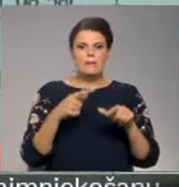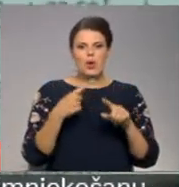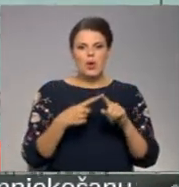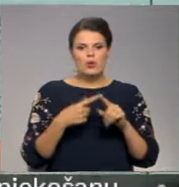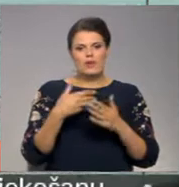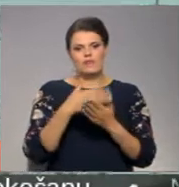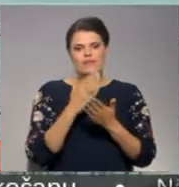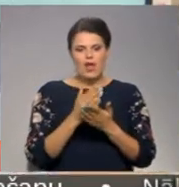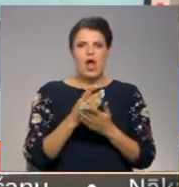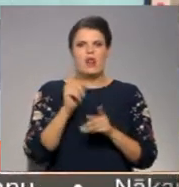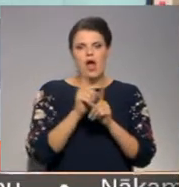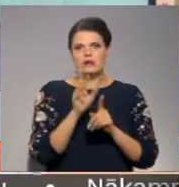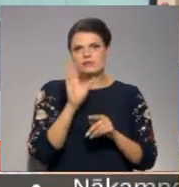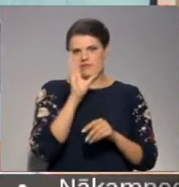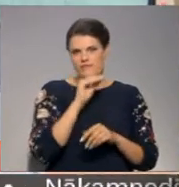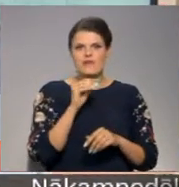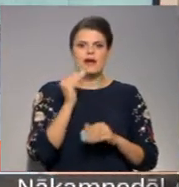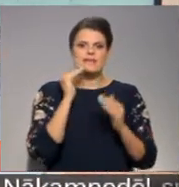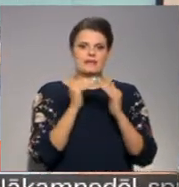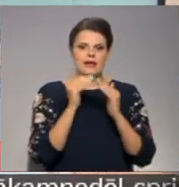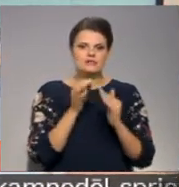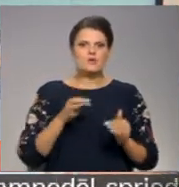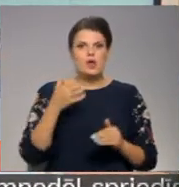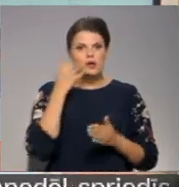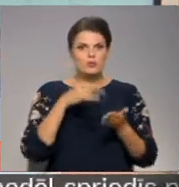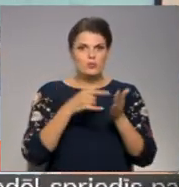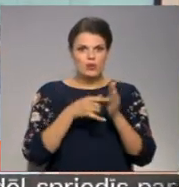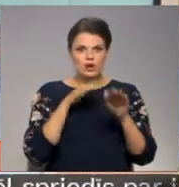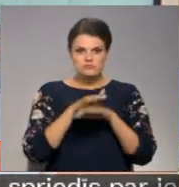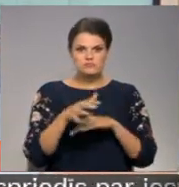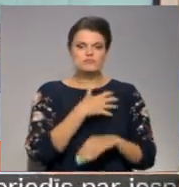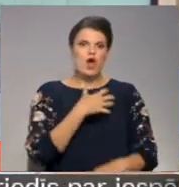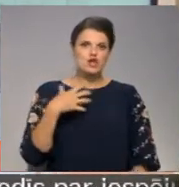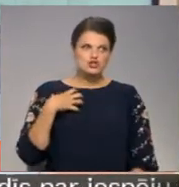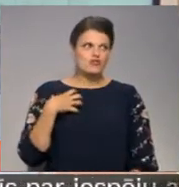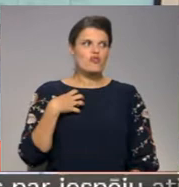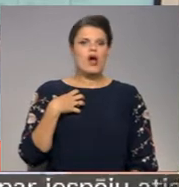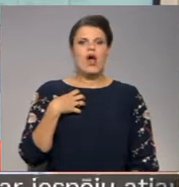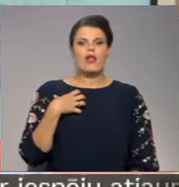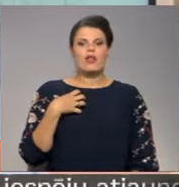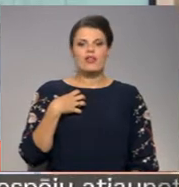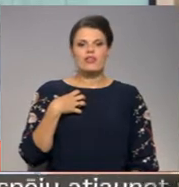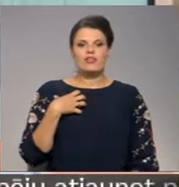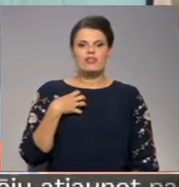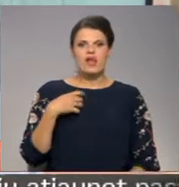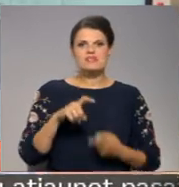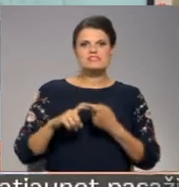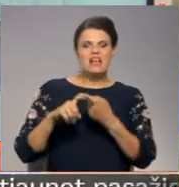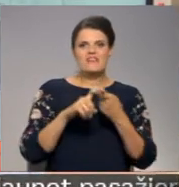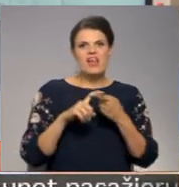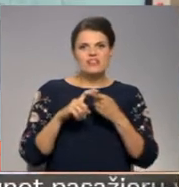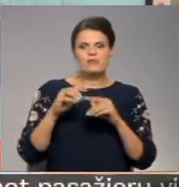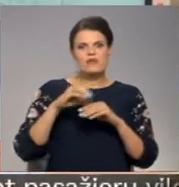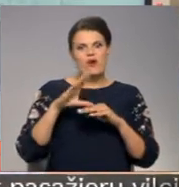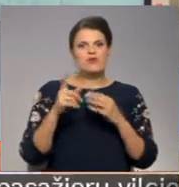kaut kāda daļa ar ēstegas novadam. Pēc tam, ka projekts tiek īstenots, pašvaldībai Eiropas Savienības fondi